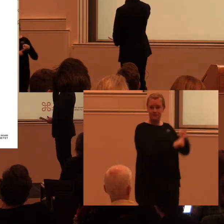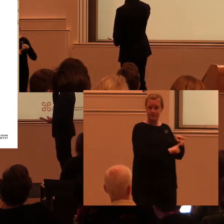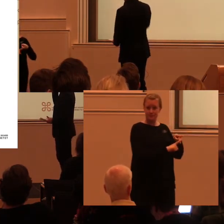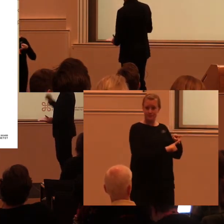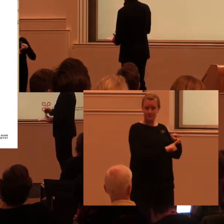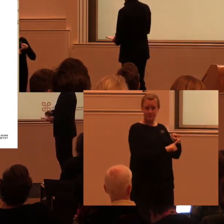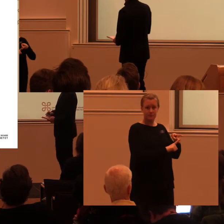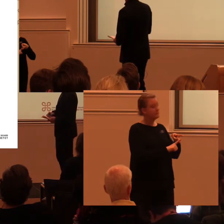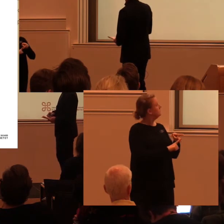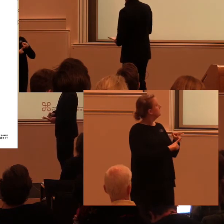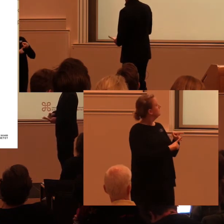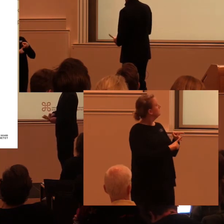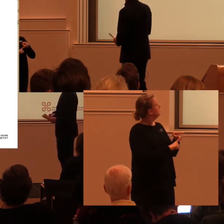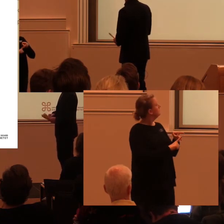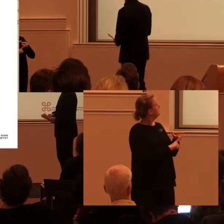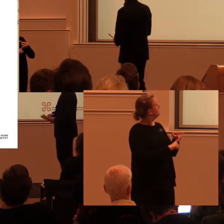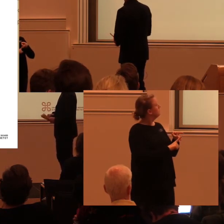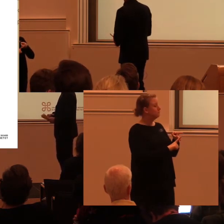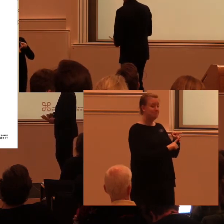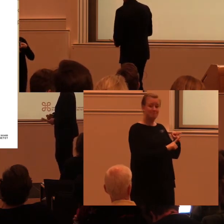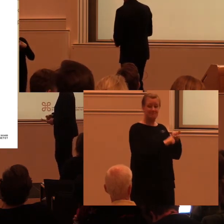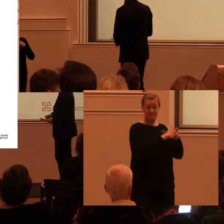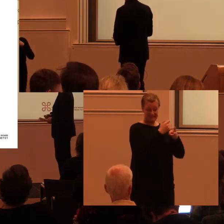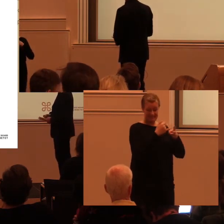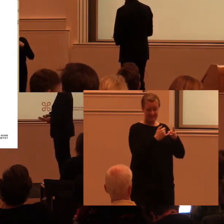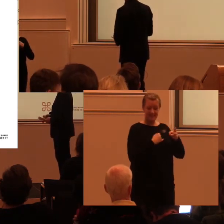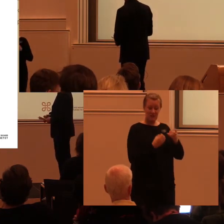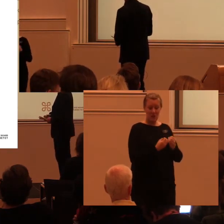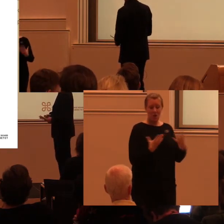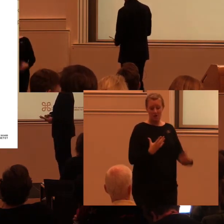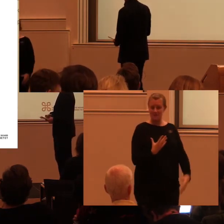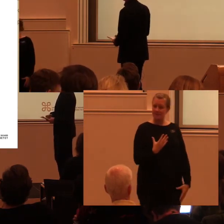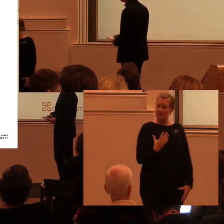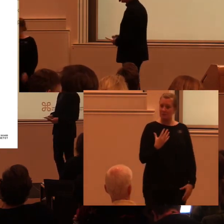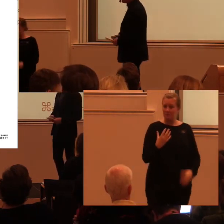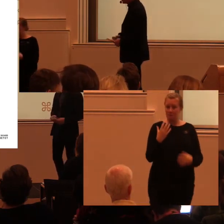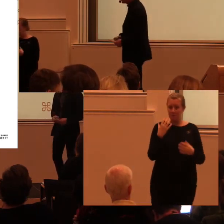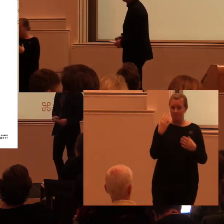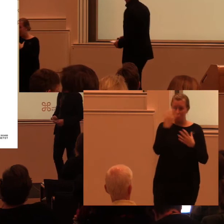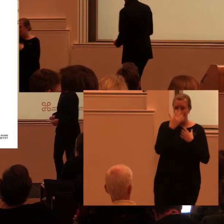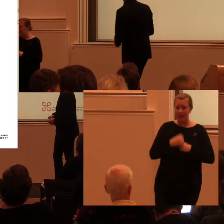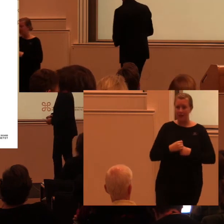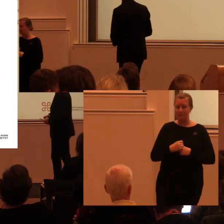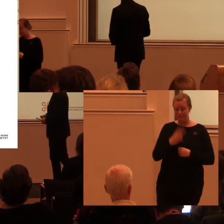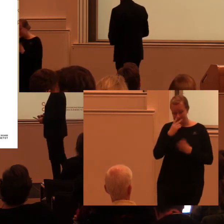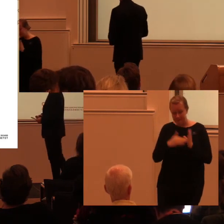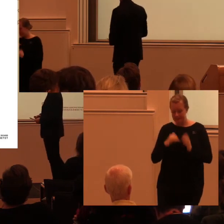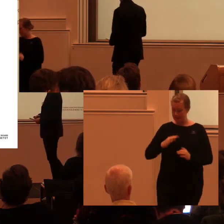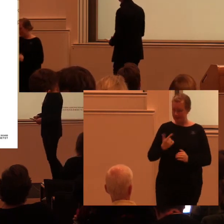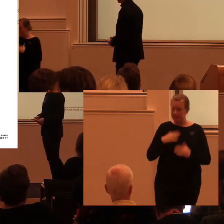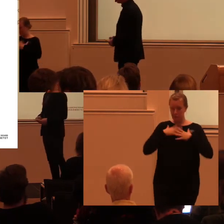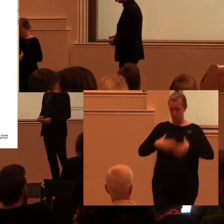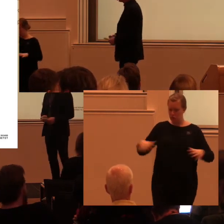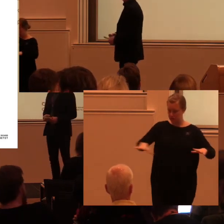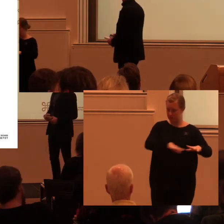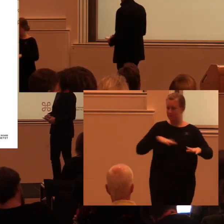att faktiskt lösa en del av problemen. Alltså se till att det blir en ökad fysisk tillgänglighet till kulturmiljön.